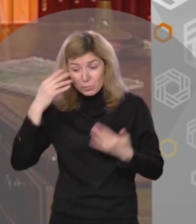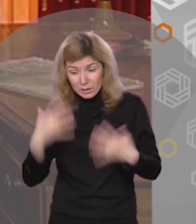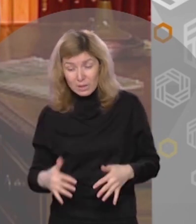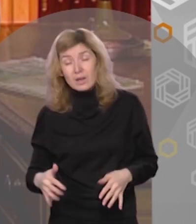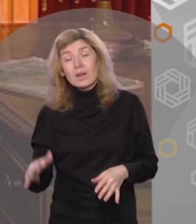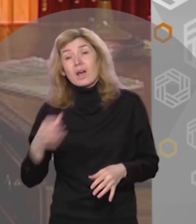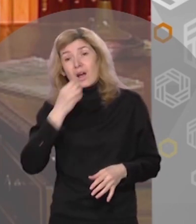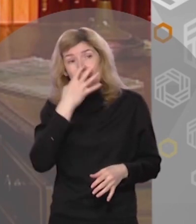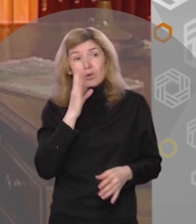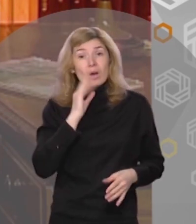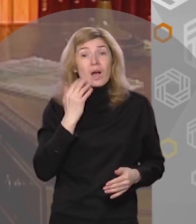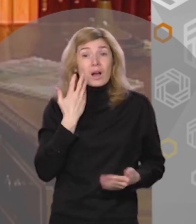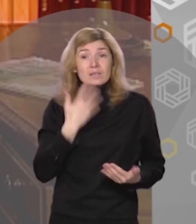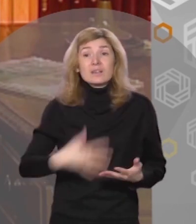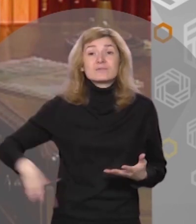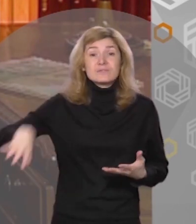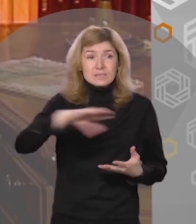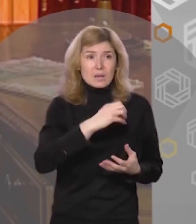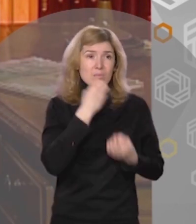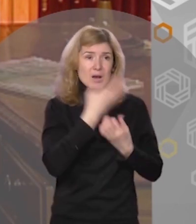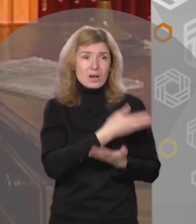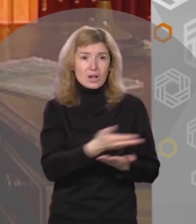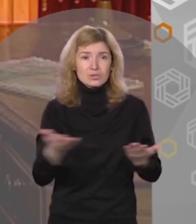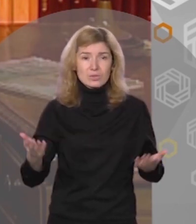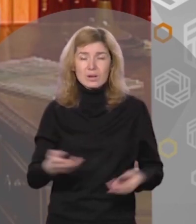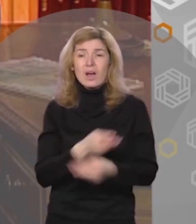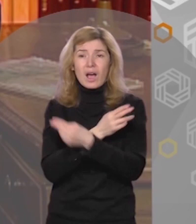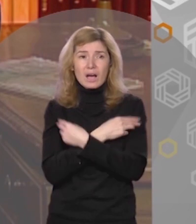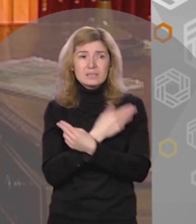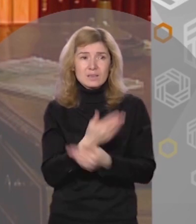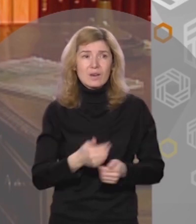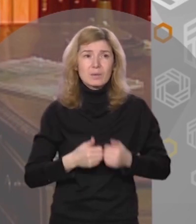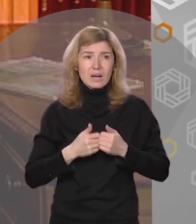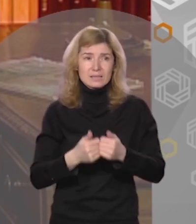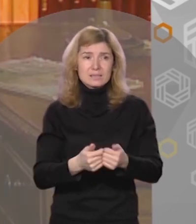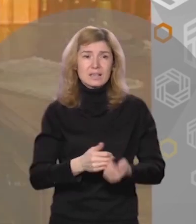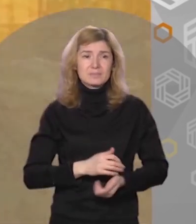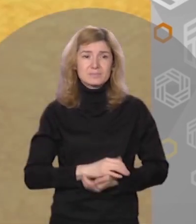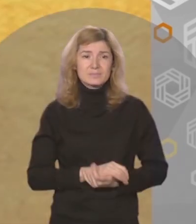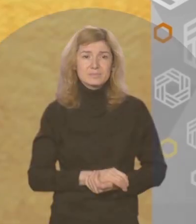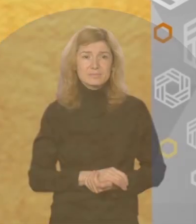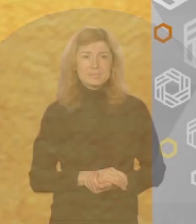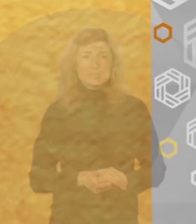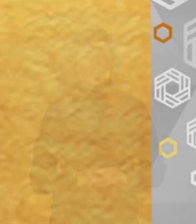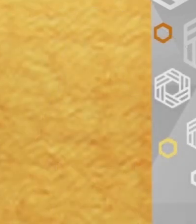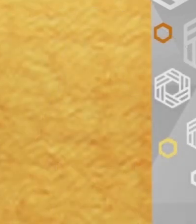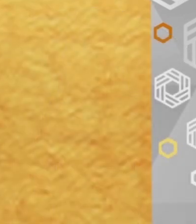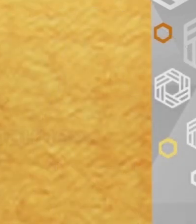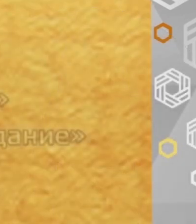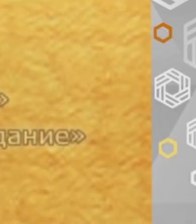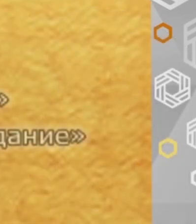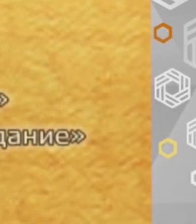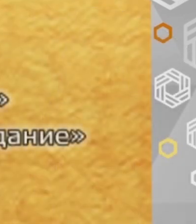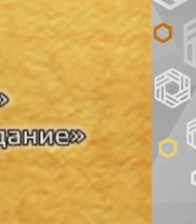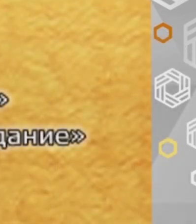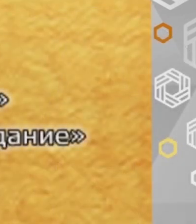словом, «Хорошо, когда всем вокруг хорошо!» Ангеловым хранителям. «Çо е darkest за